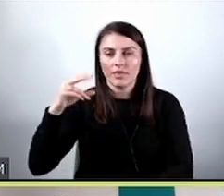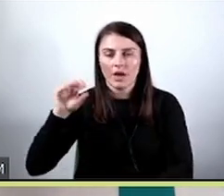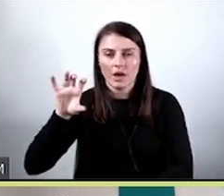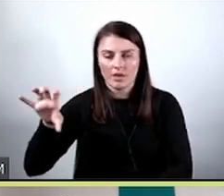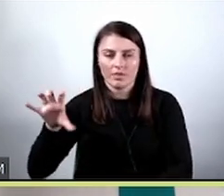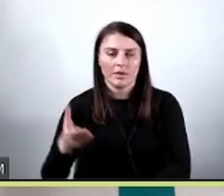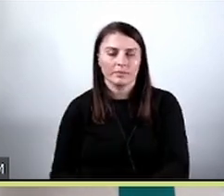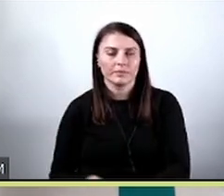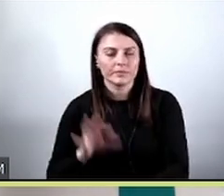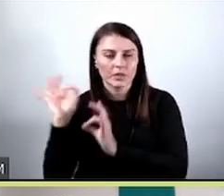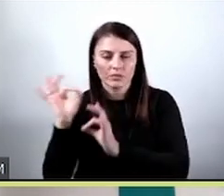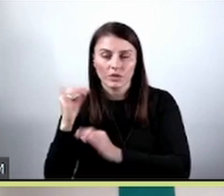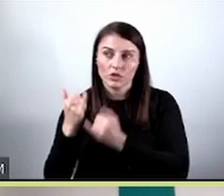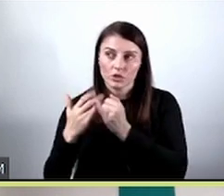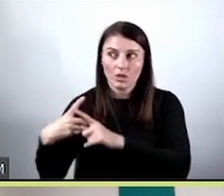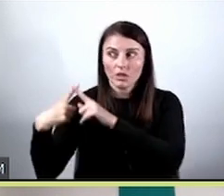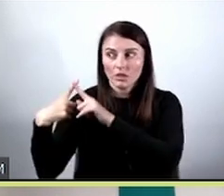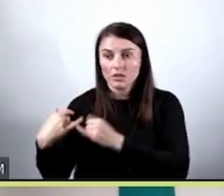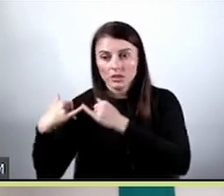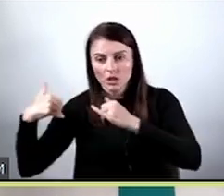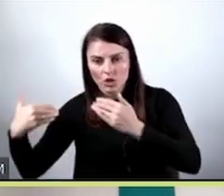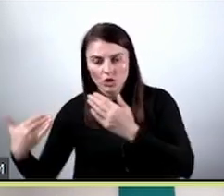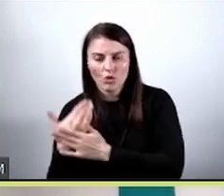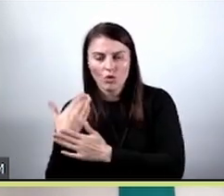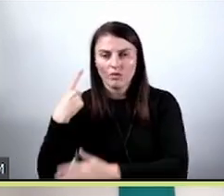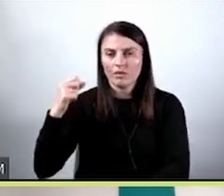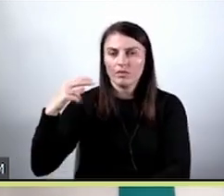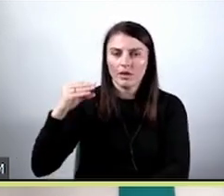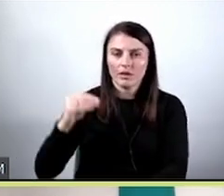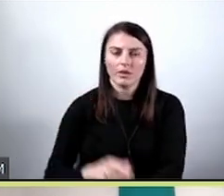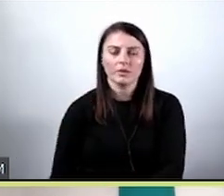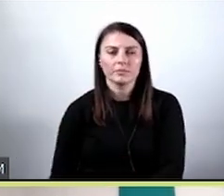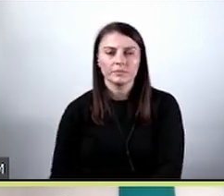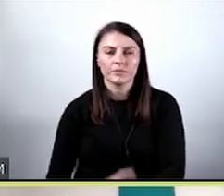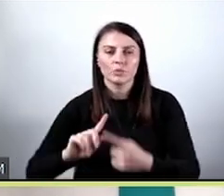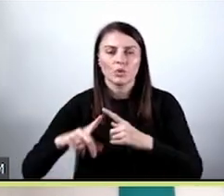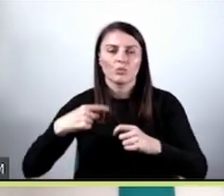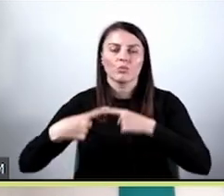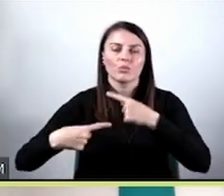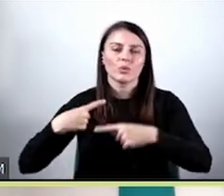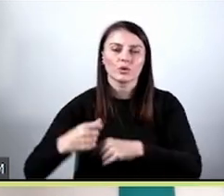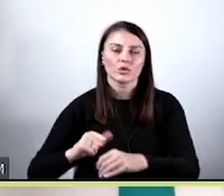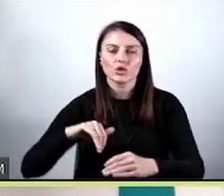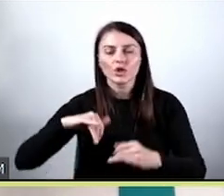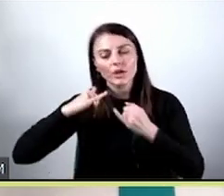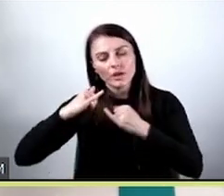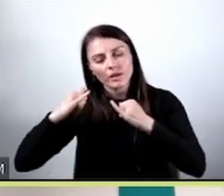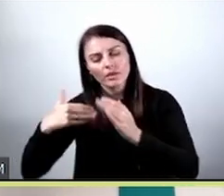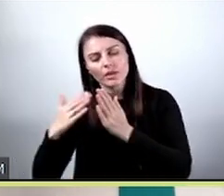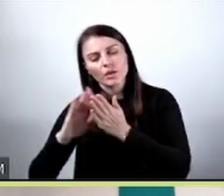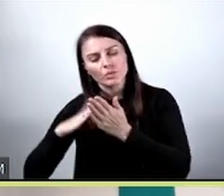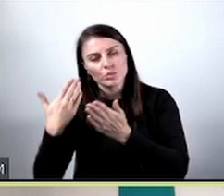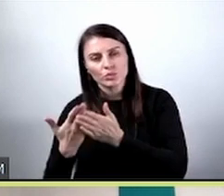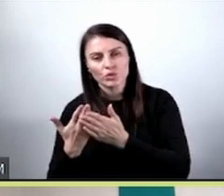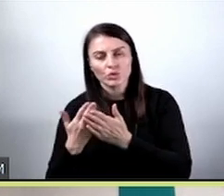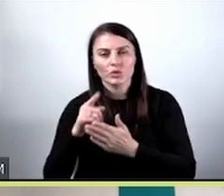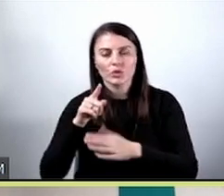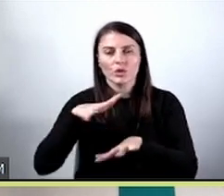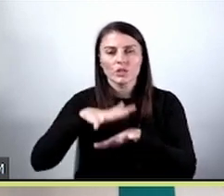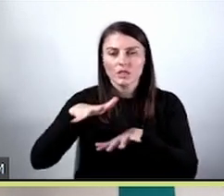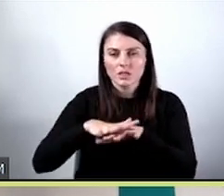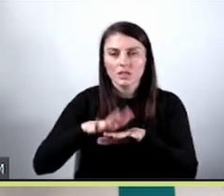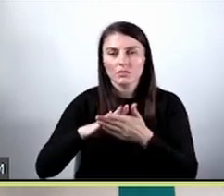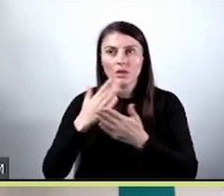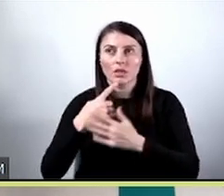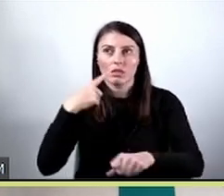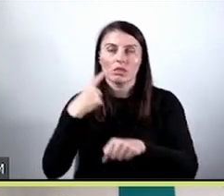że go przetestujemy na zupełnie nowych danych już po takim procesie. Inny przykład to system, który ma na